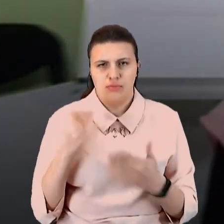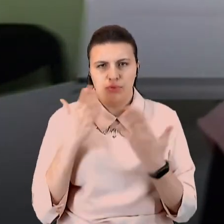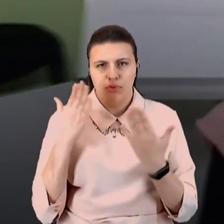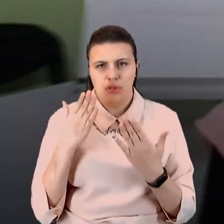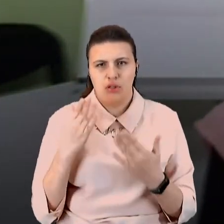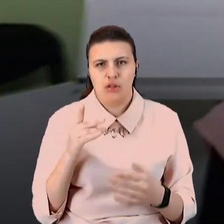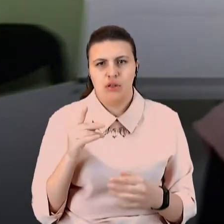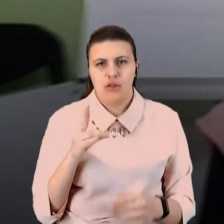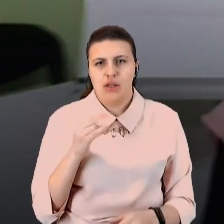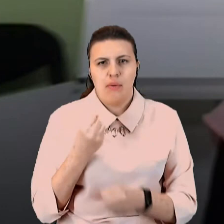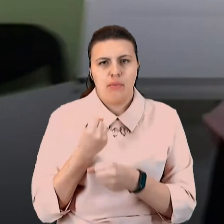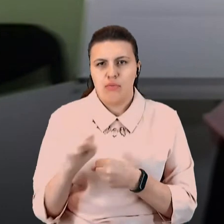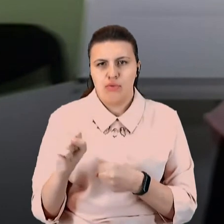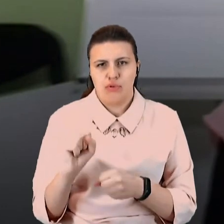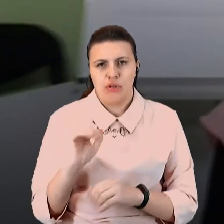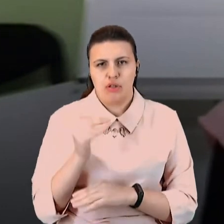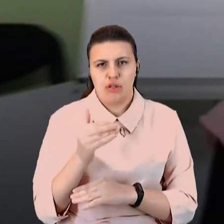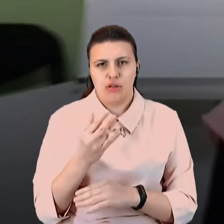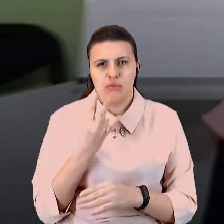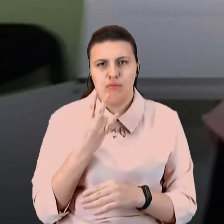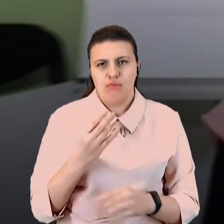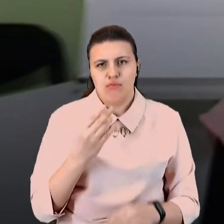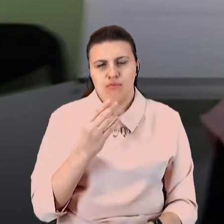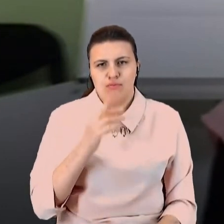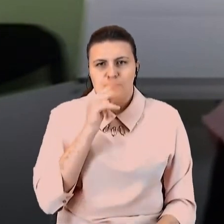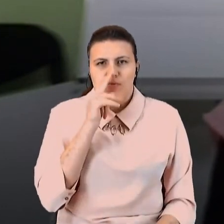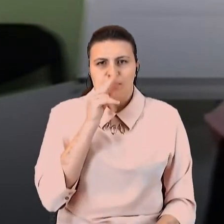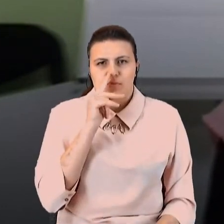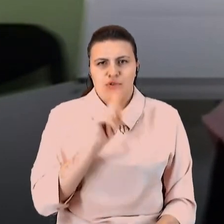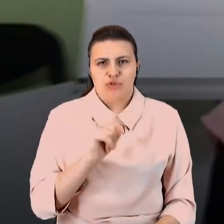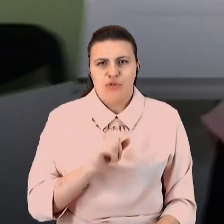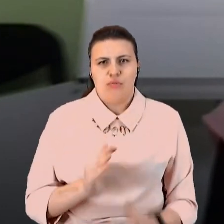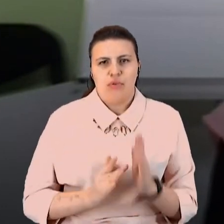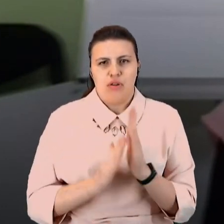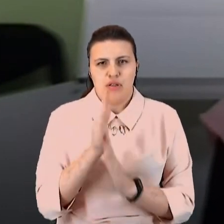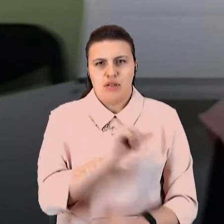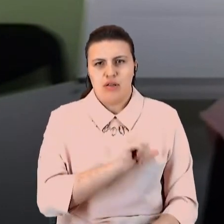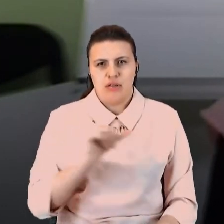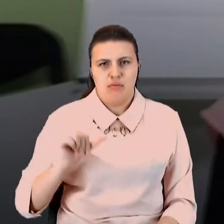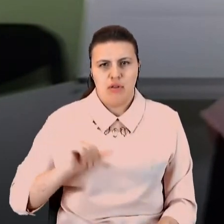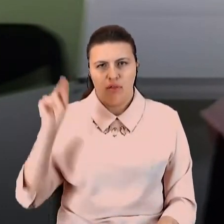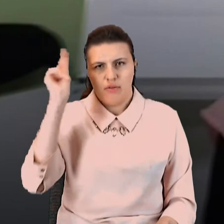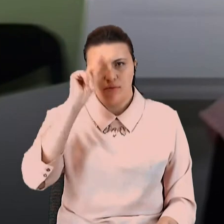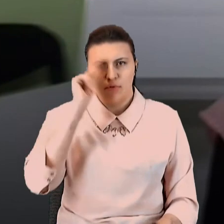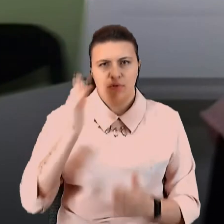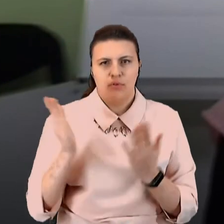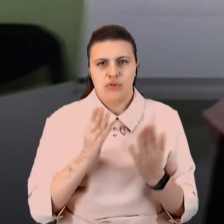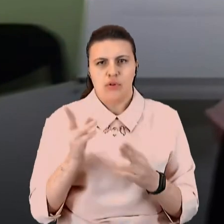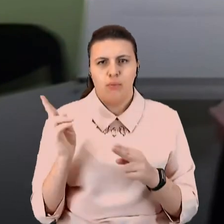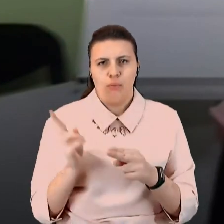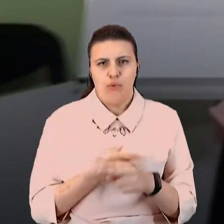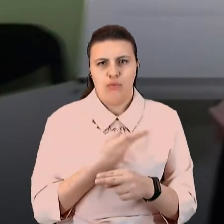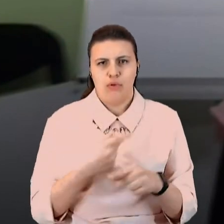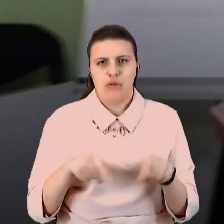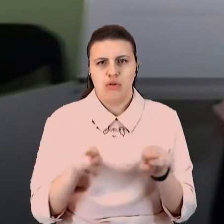примушуйте дитину пошкодувати, що вона вже підросла, і що вона сама навчилася читати, і позбавлена тепер такого